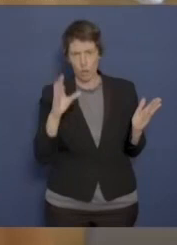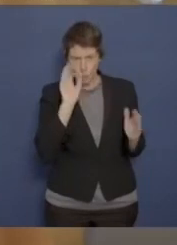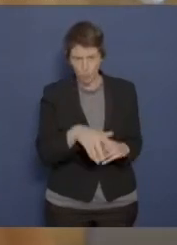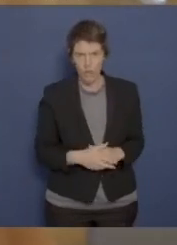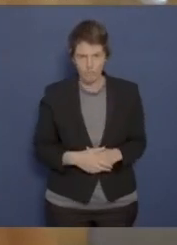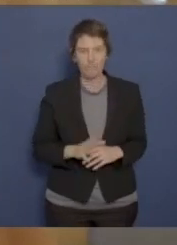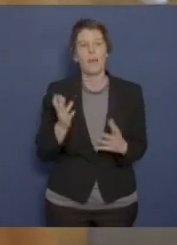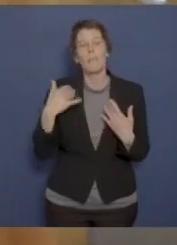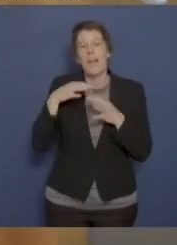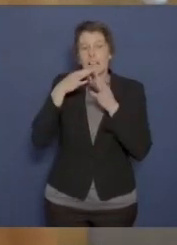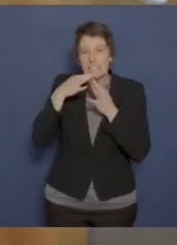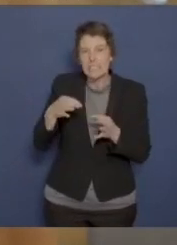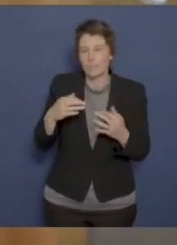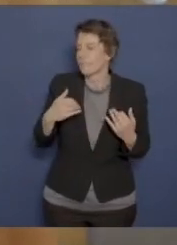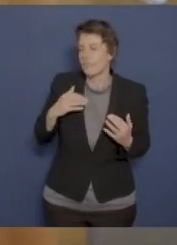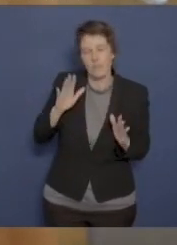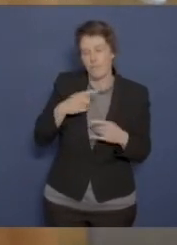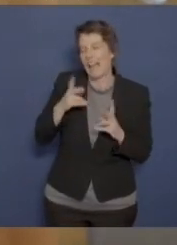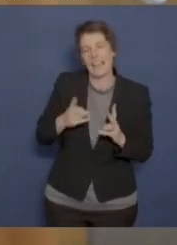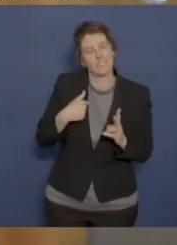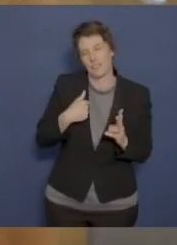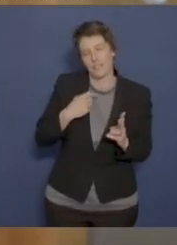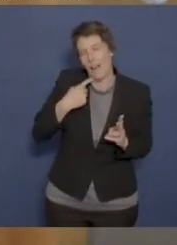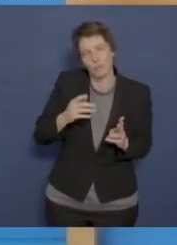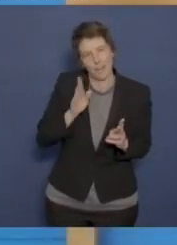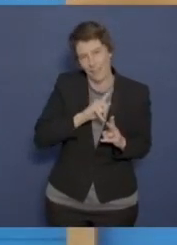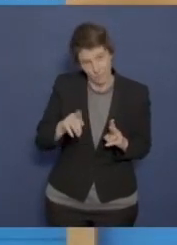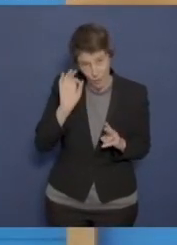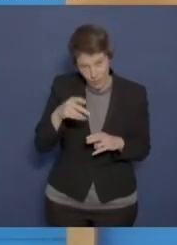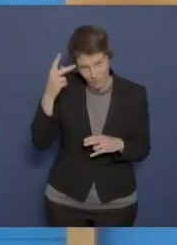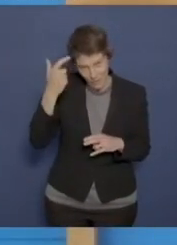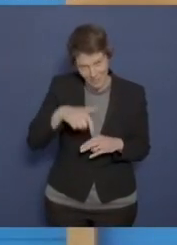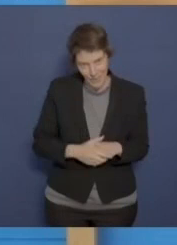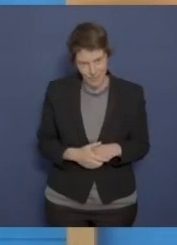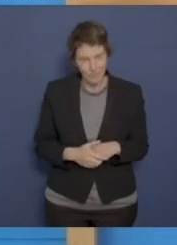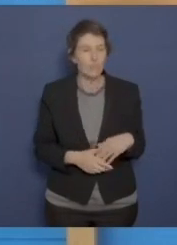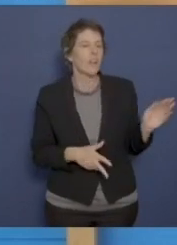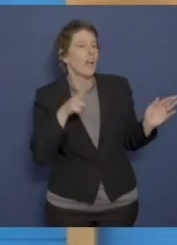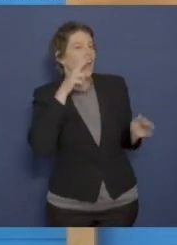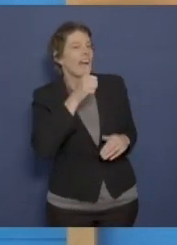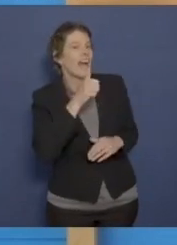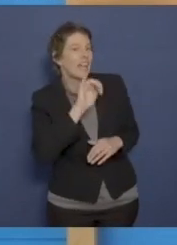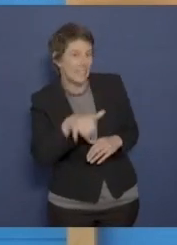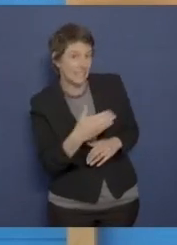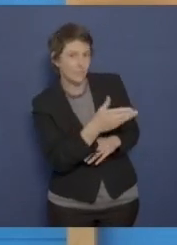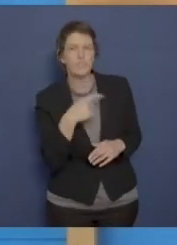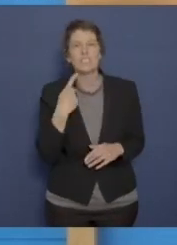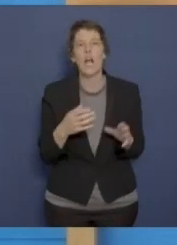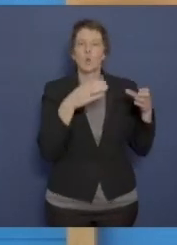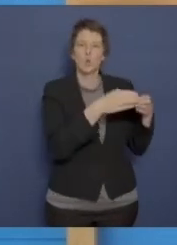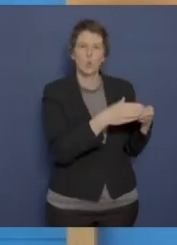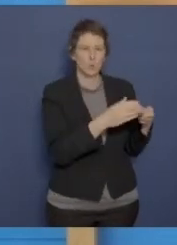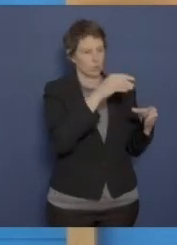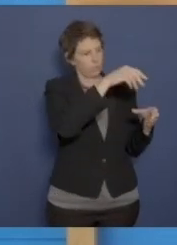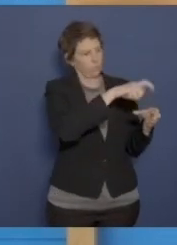zu weiteren Details. Ich darf mich dazu einfach rechtlich nicht äußern. bitte ich um Verständnis. Herr Jessen? Sie hatten eben gesagt, der Zug bestehe aus etwa